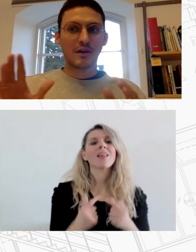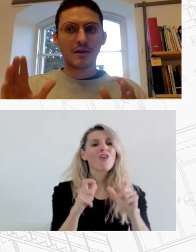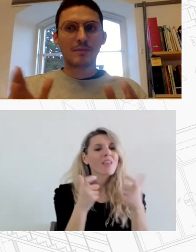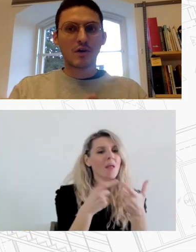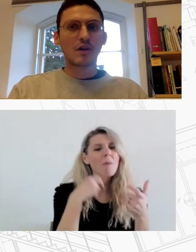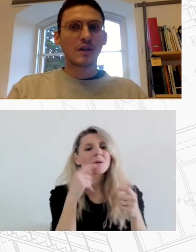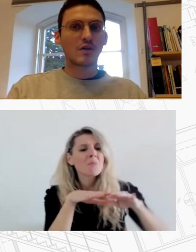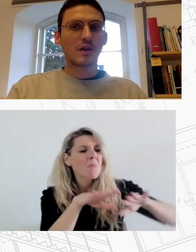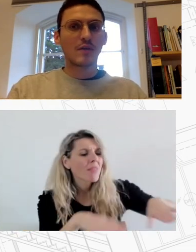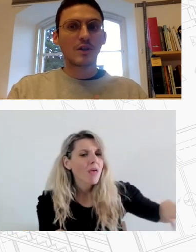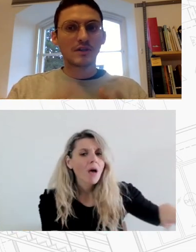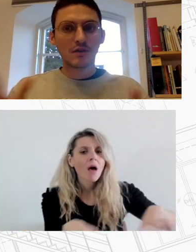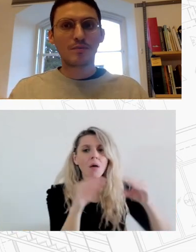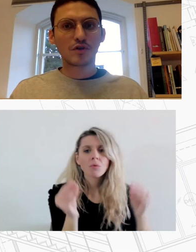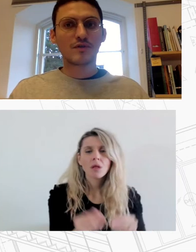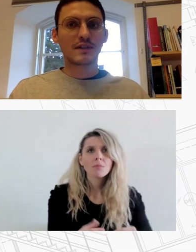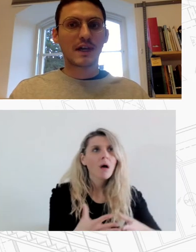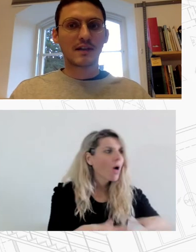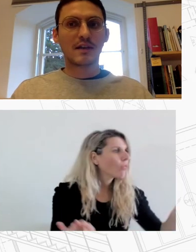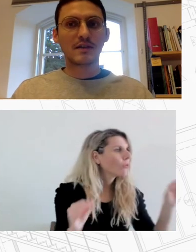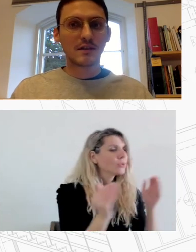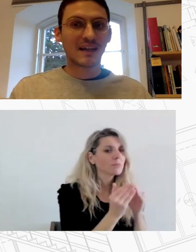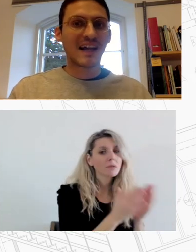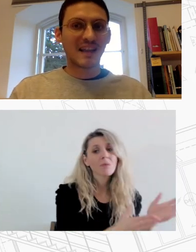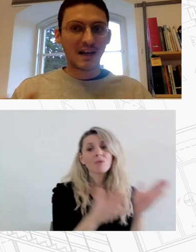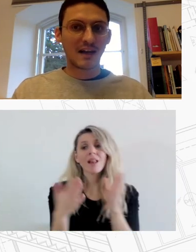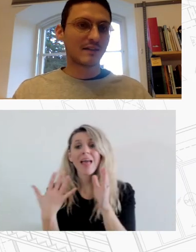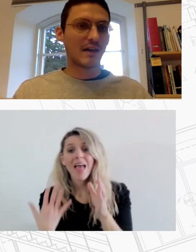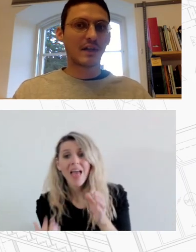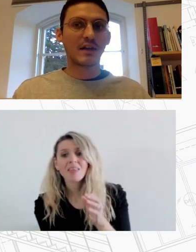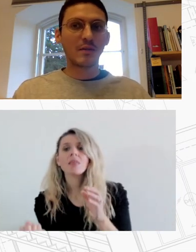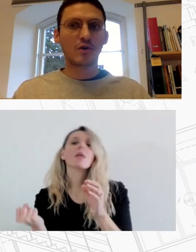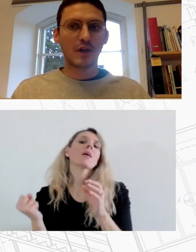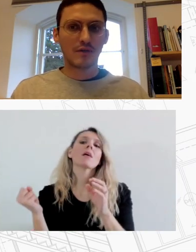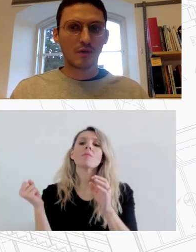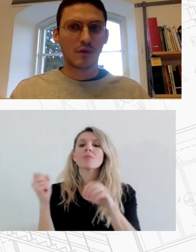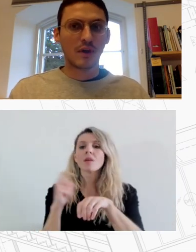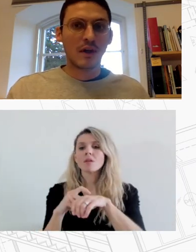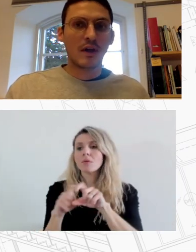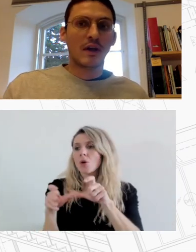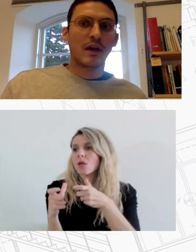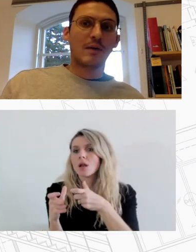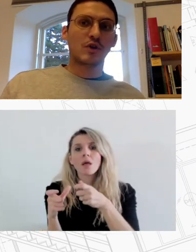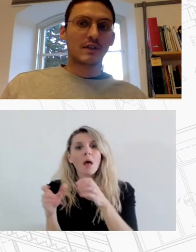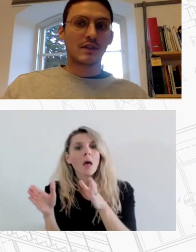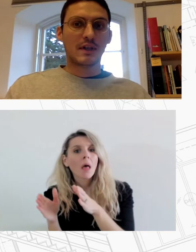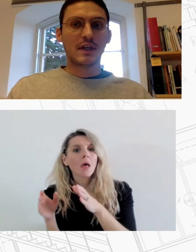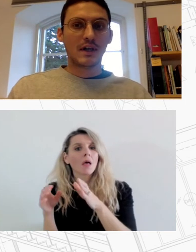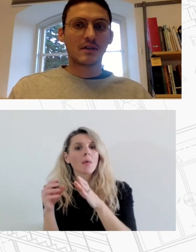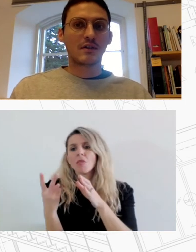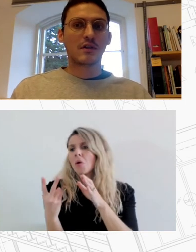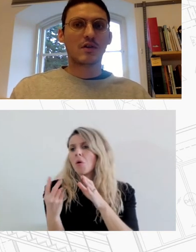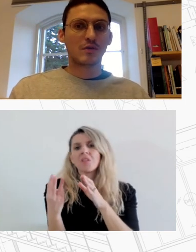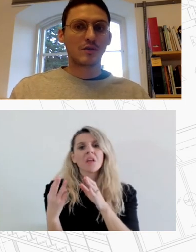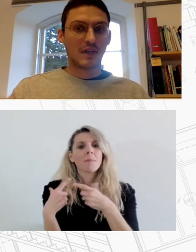μικρότερα νοικοκυριά που αναζητούν πρόσβαση σε κατοικίες κατάλληλες για αυτά και δεν μπορούν να βρουν Είναι